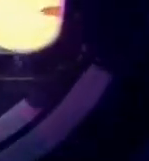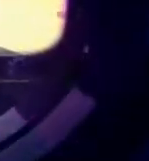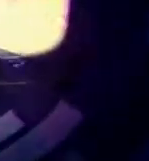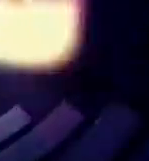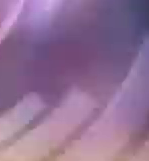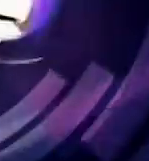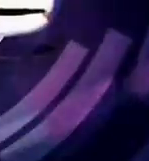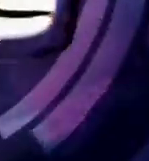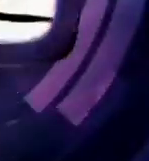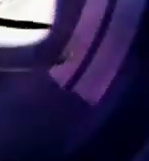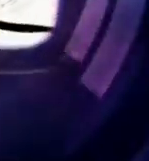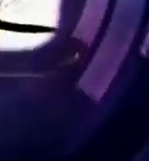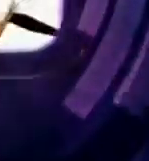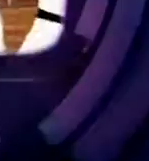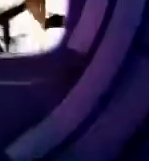Кіровоград